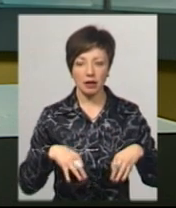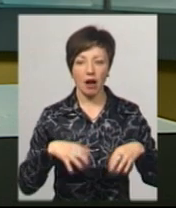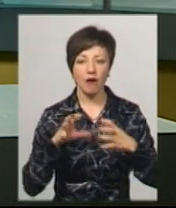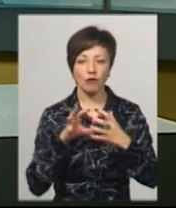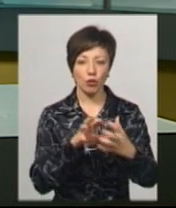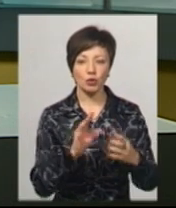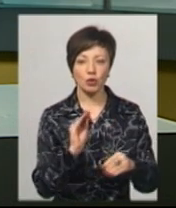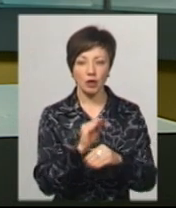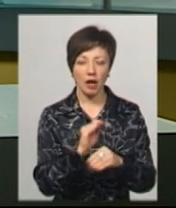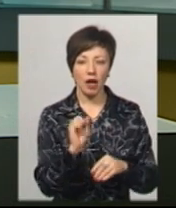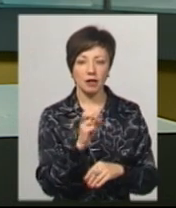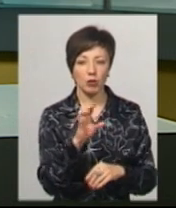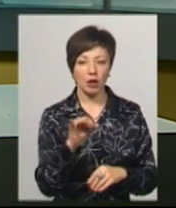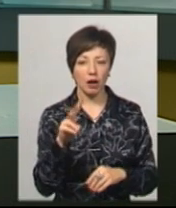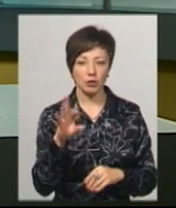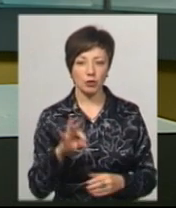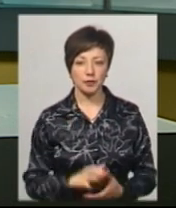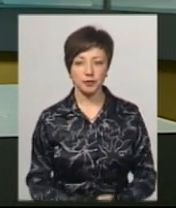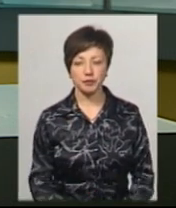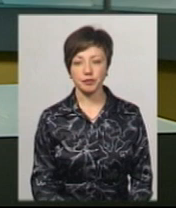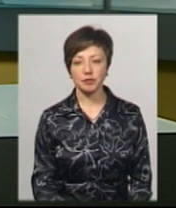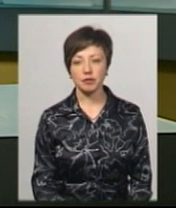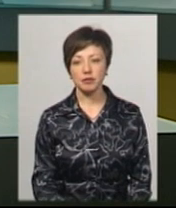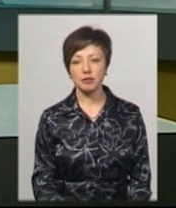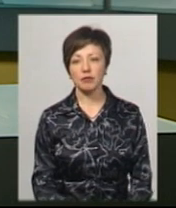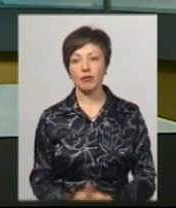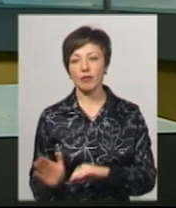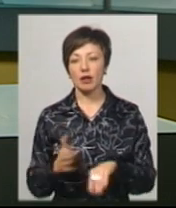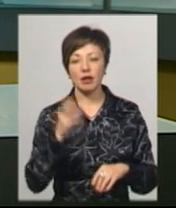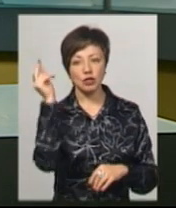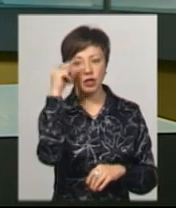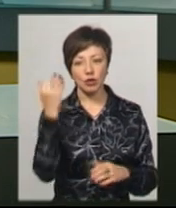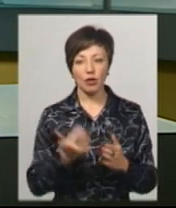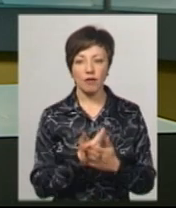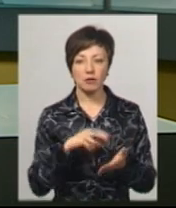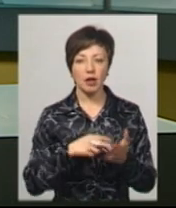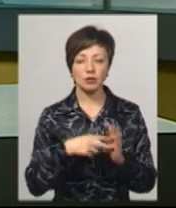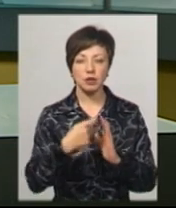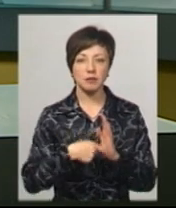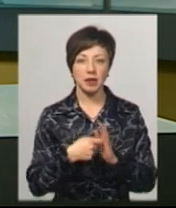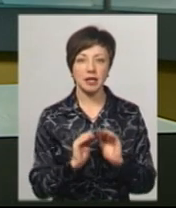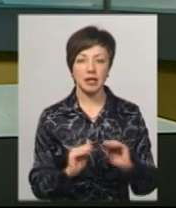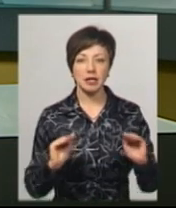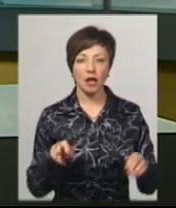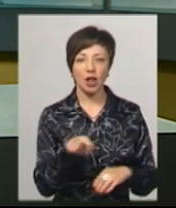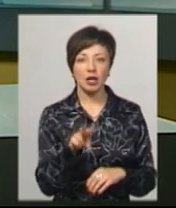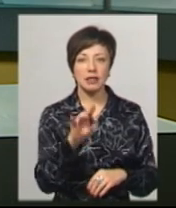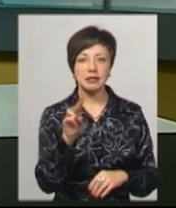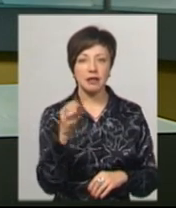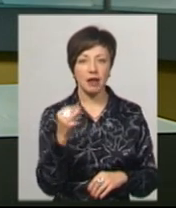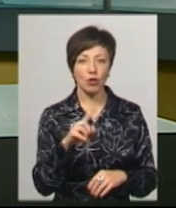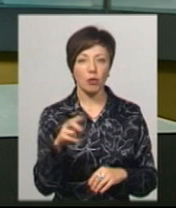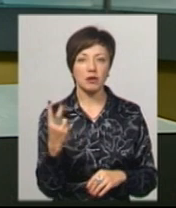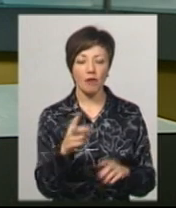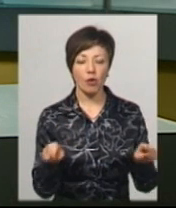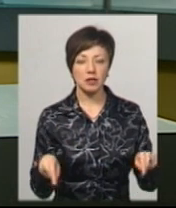автобусів, додає Андрій Бондаренко. Шкільні новини планують знімати учні Литичівського ліцею номер два. Вони